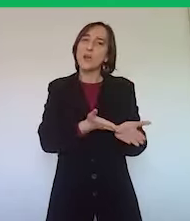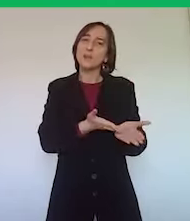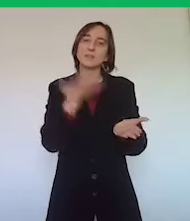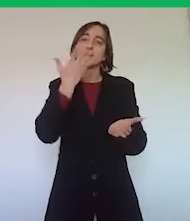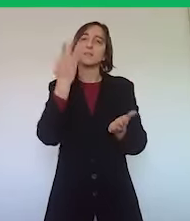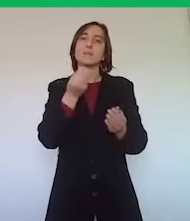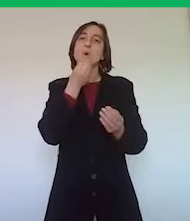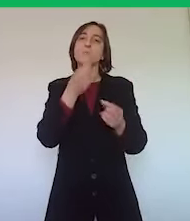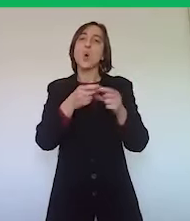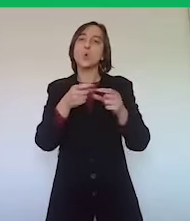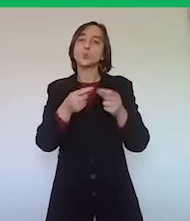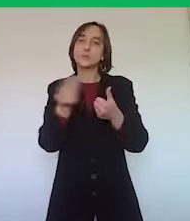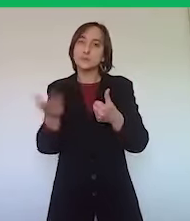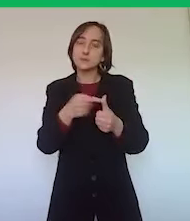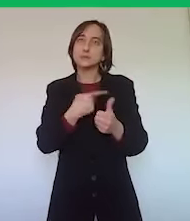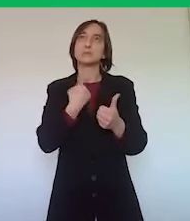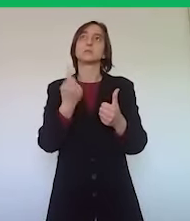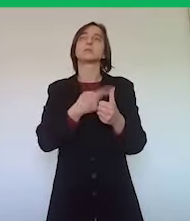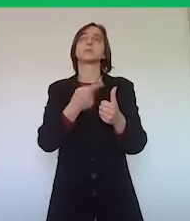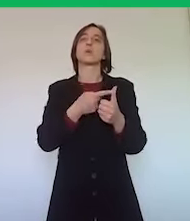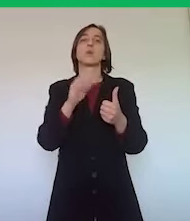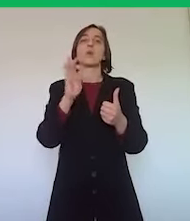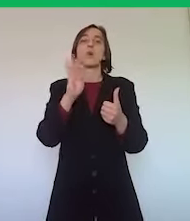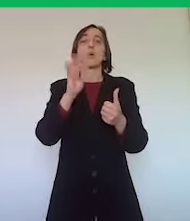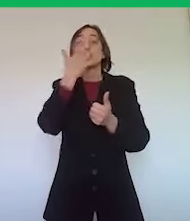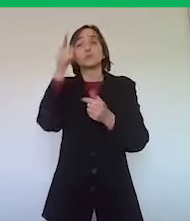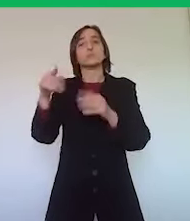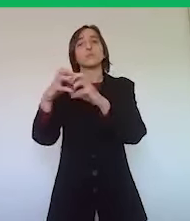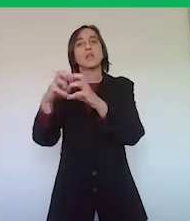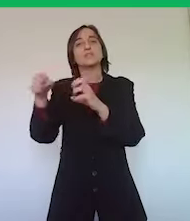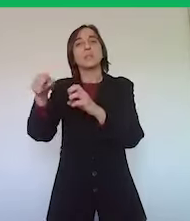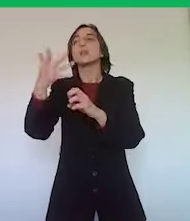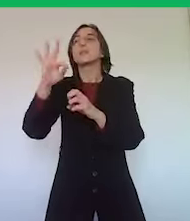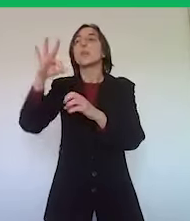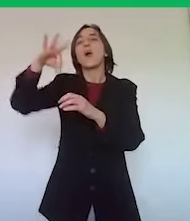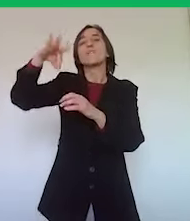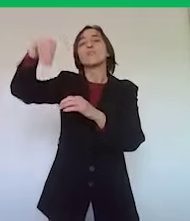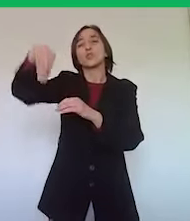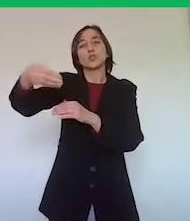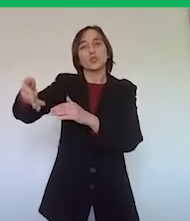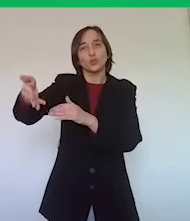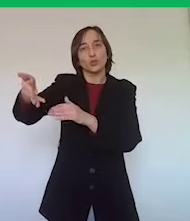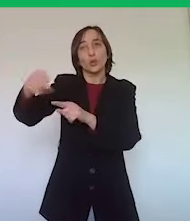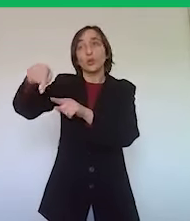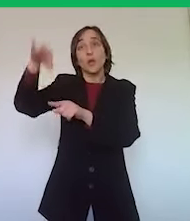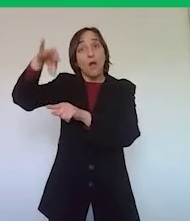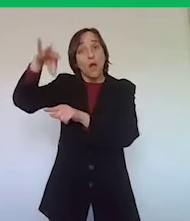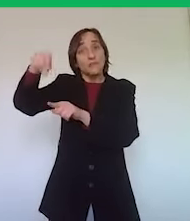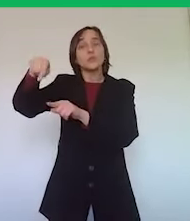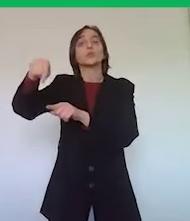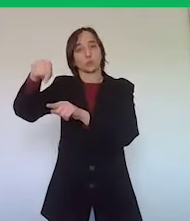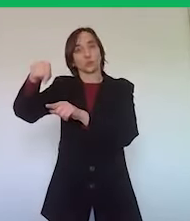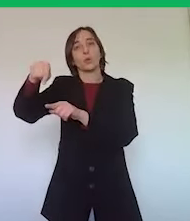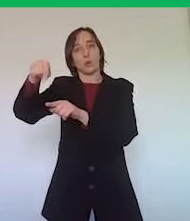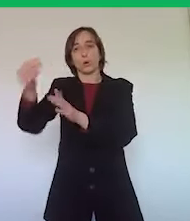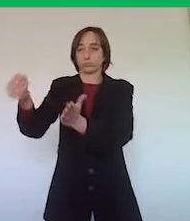bonus, penso ad esempio nel caso di aziende in affitto al credito di imposta per